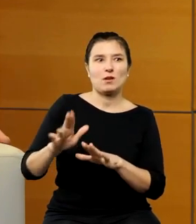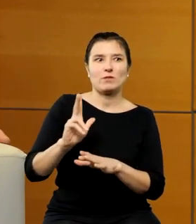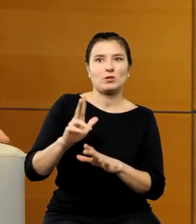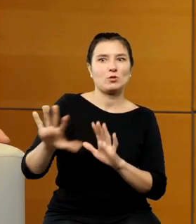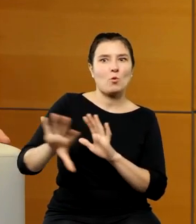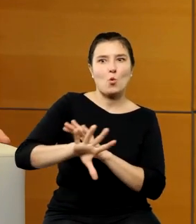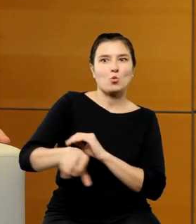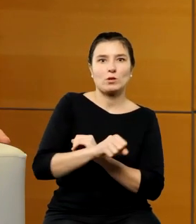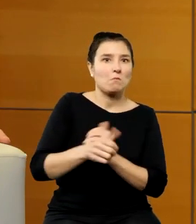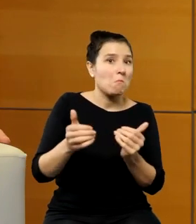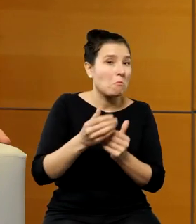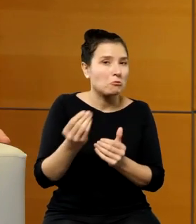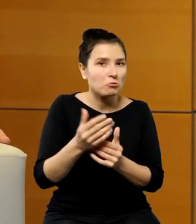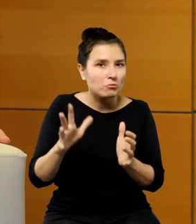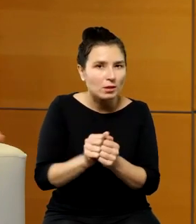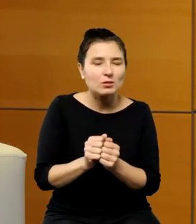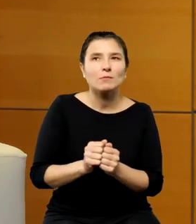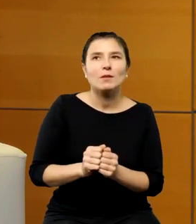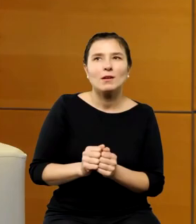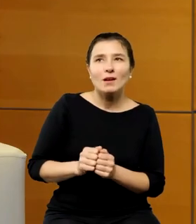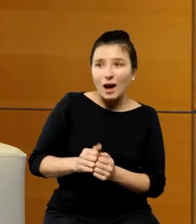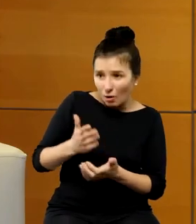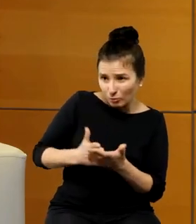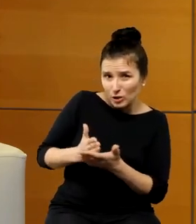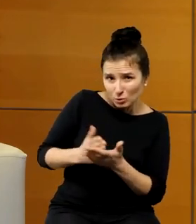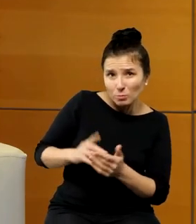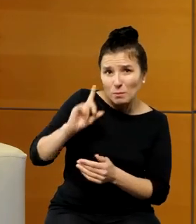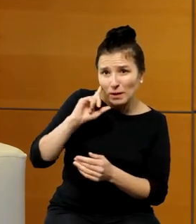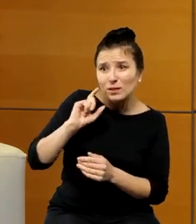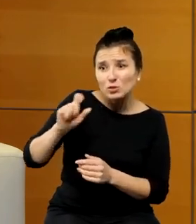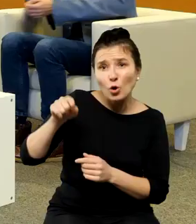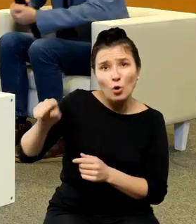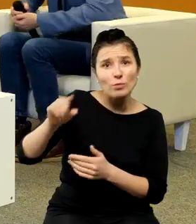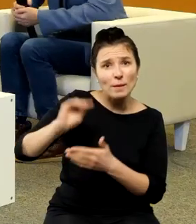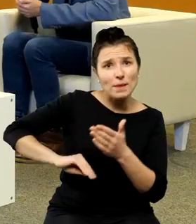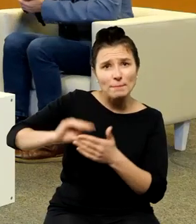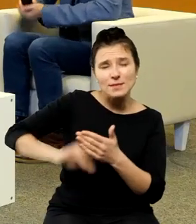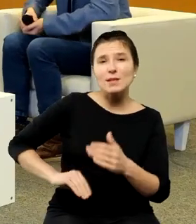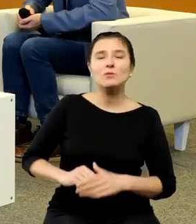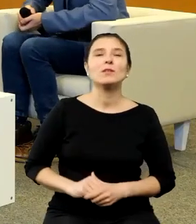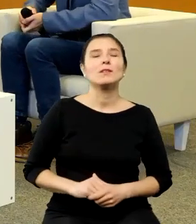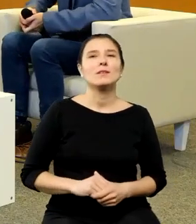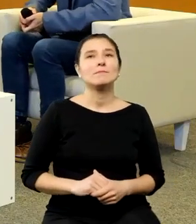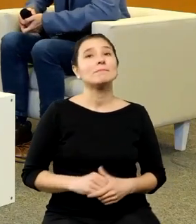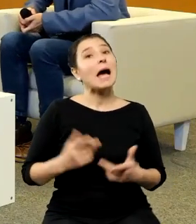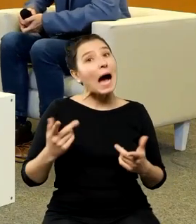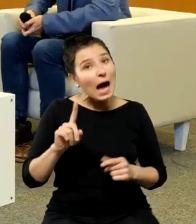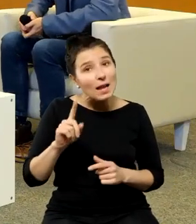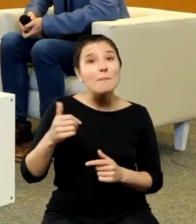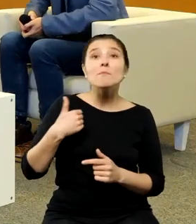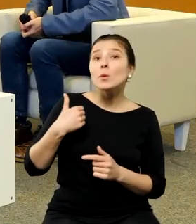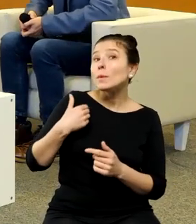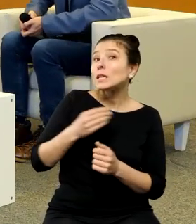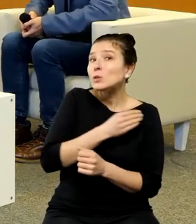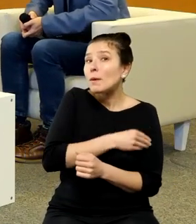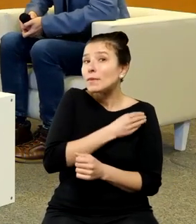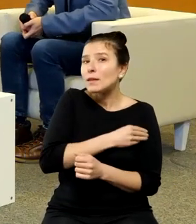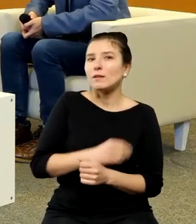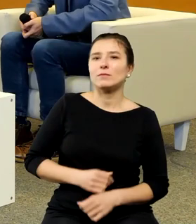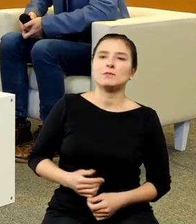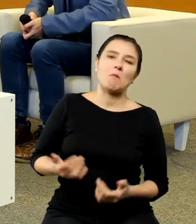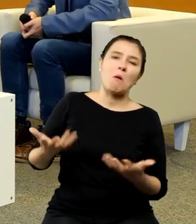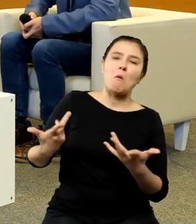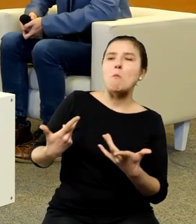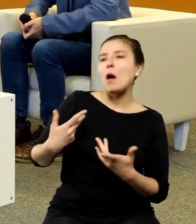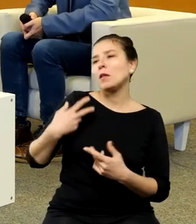jeszcze odnajdzie i uwierzyłby Pan co tam jest napisane ale przynajmniej byłby to krok w jakąś stronę więc przez to że tak łatwo jest z niego zrobić Polaka, Niemca,